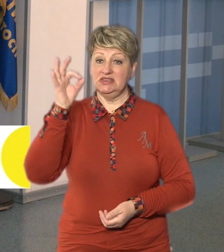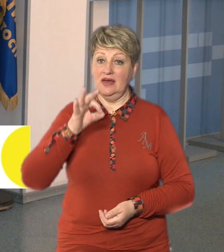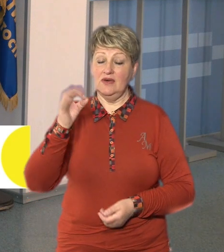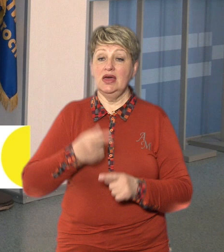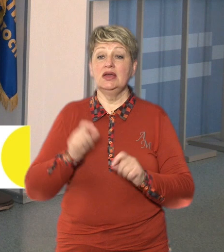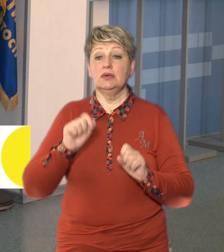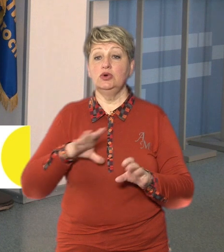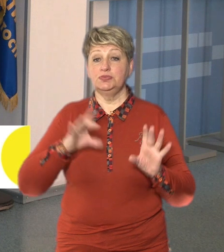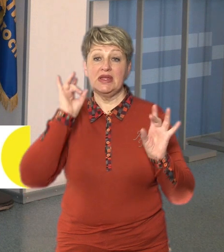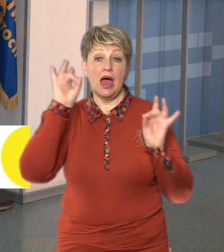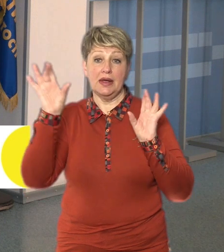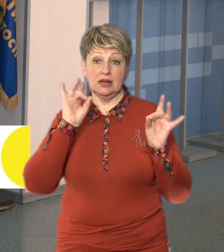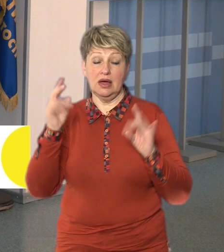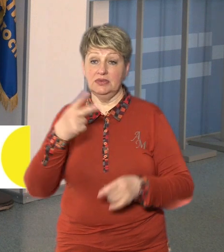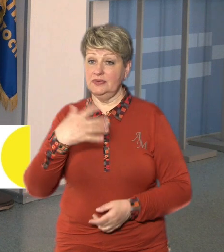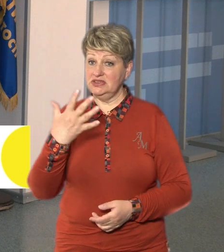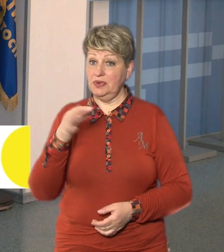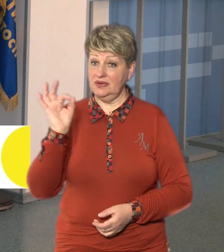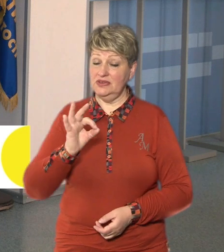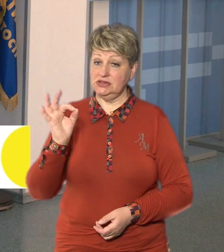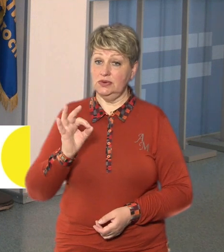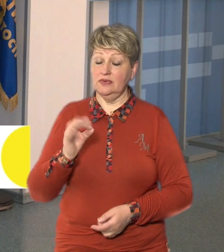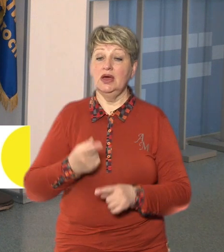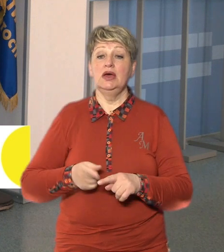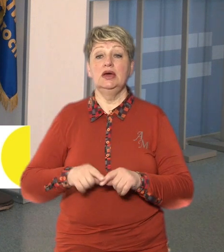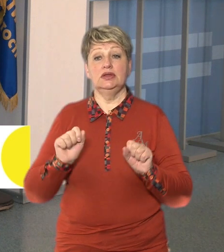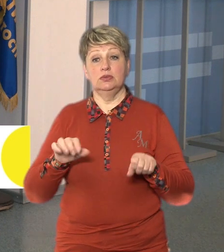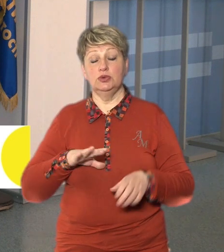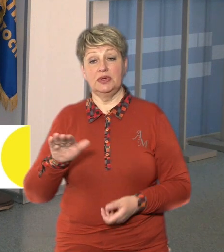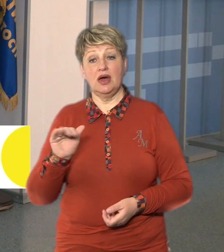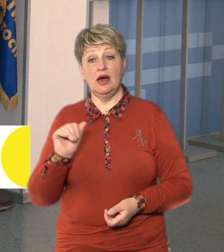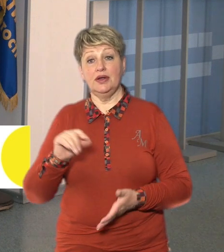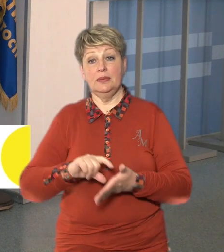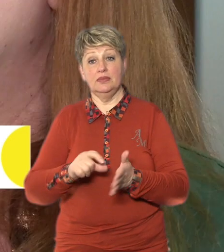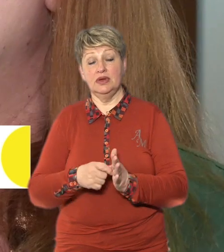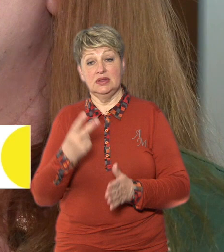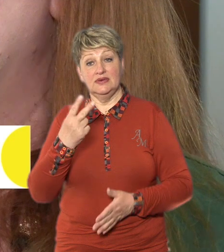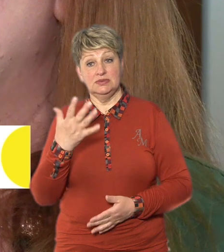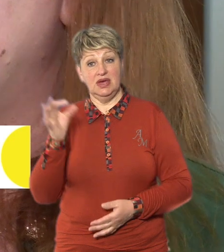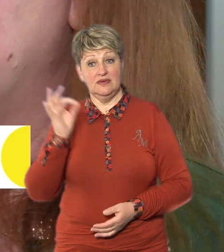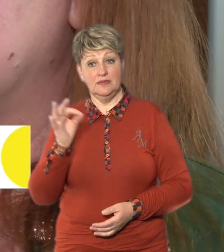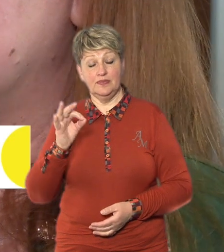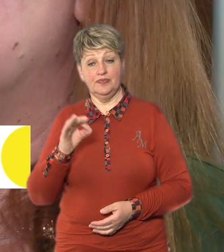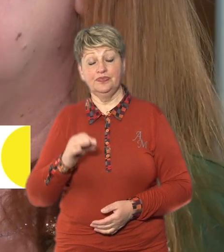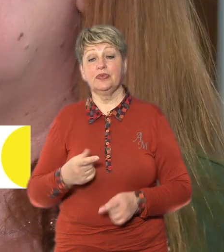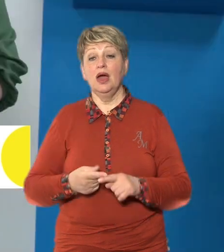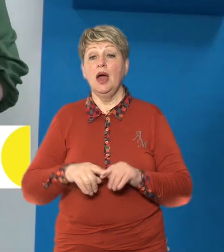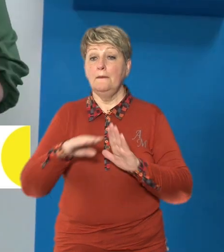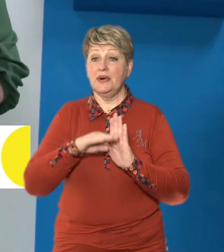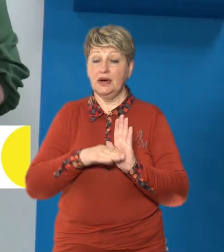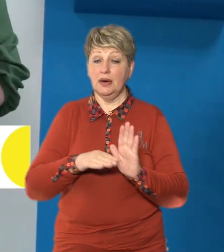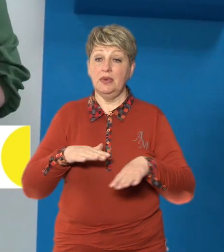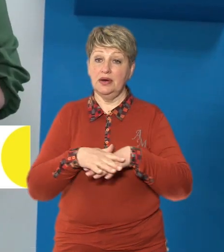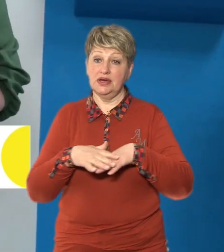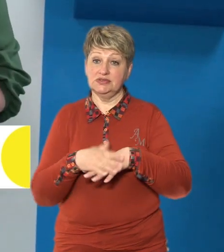реклама 25 відсотків, це може бути оренда приміщення 25 відсотків Грантова програма розрахована на три